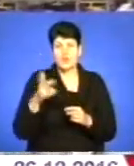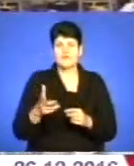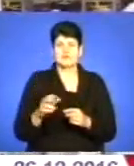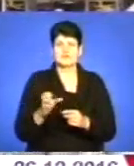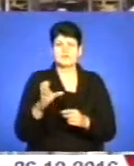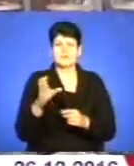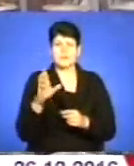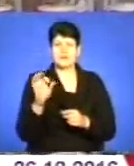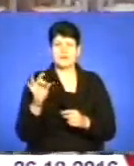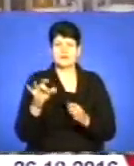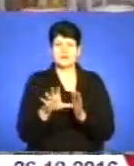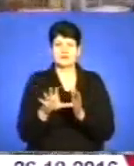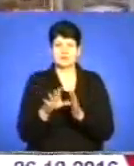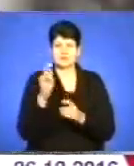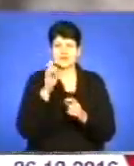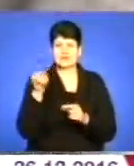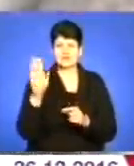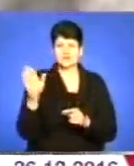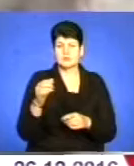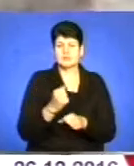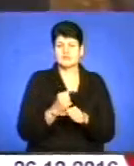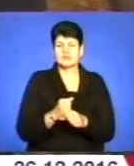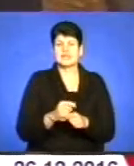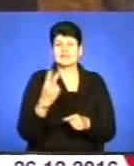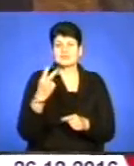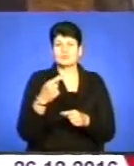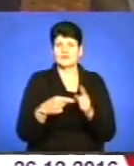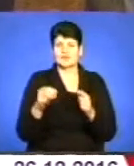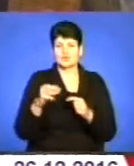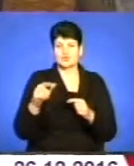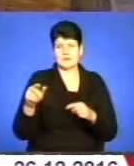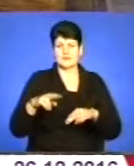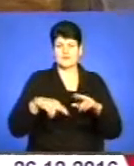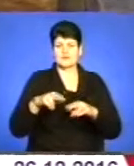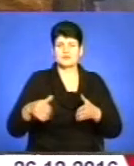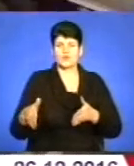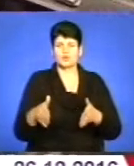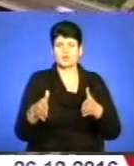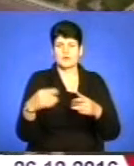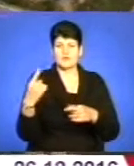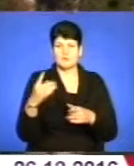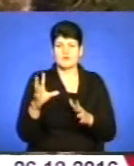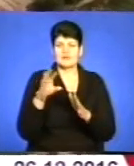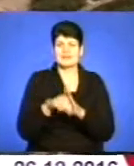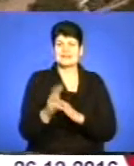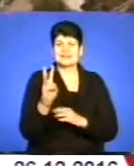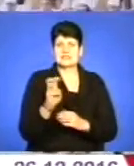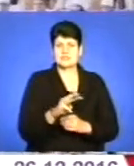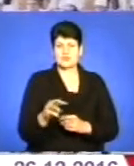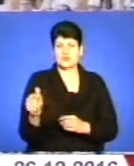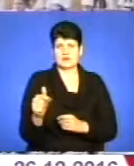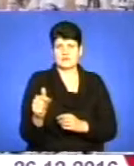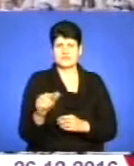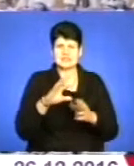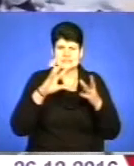реалізації проєкту там працюватимуть 2,5 тисячі людей. У будівництво доріг області цього року вклали понад 300 мільйонів гривень.